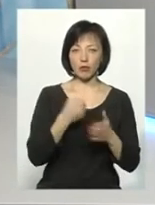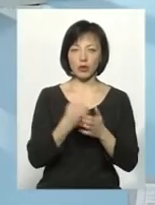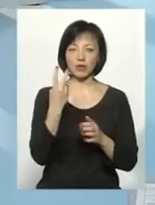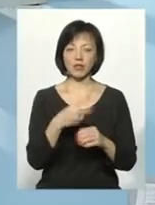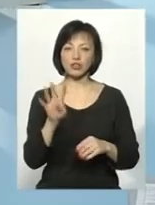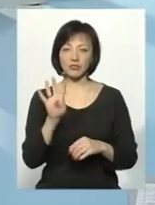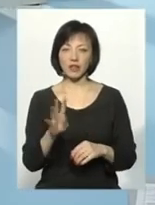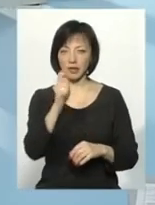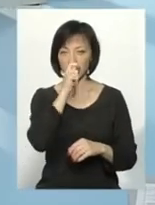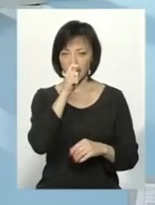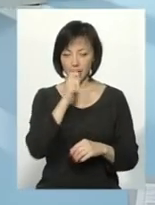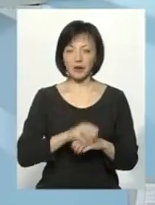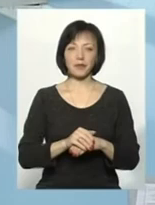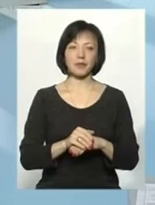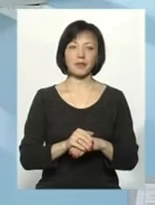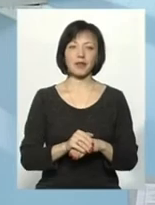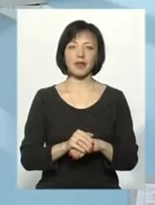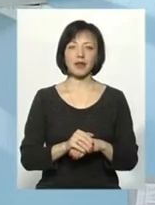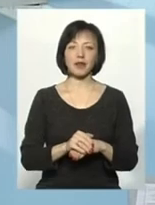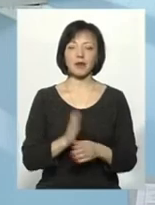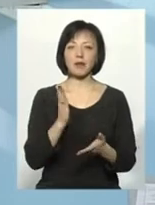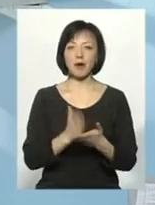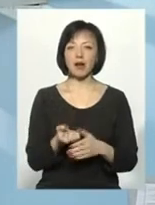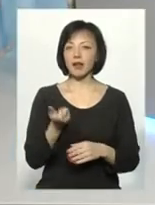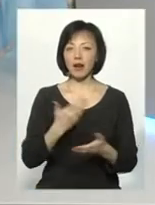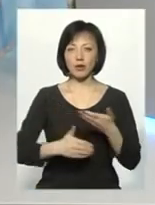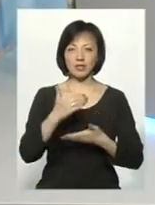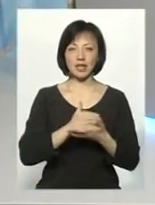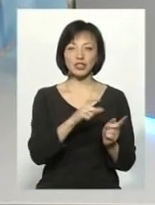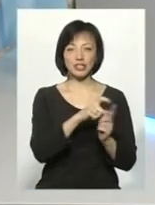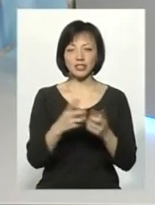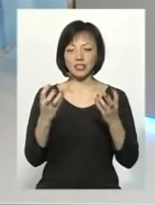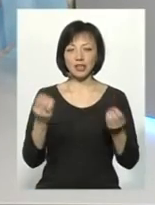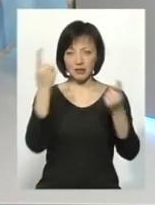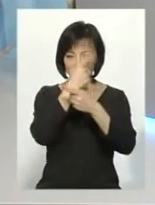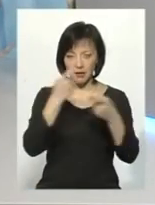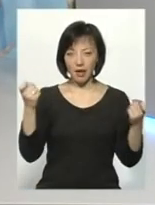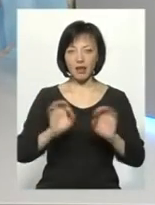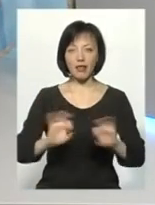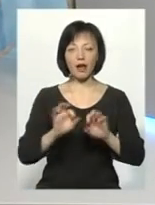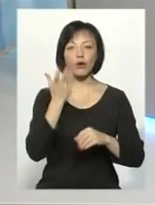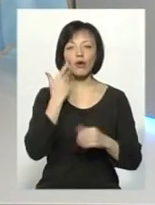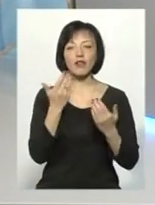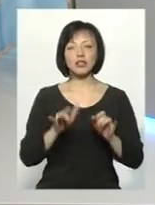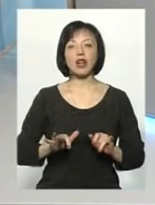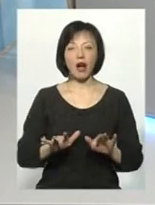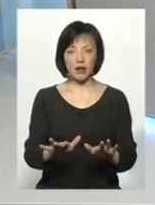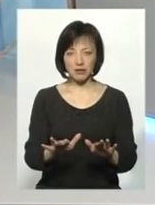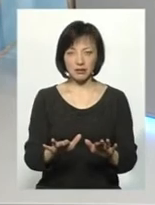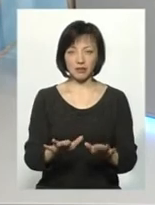24 квітня. Буквально, от маєте кілька останніх слів. Ще раз нагадайте, будь ласка, коли ваша акція